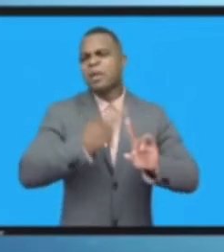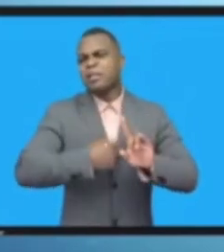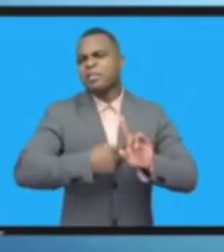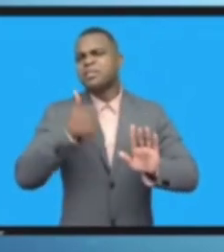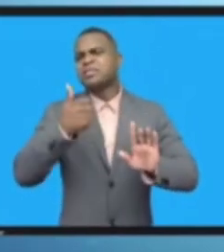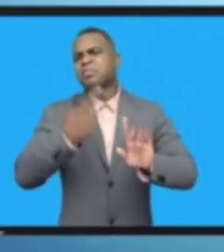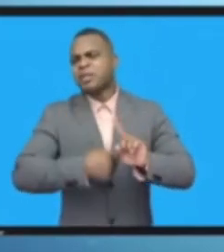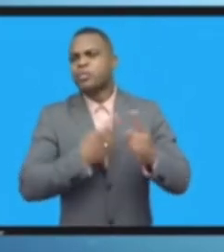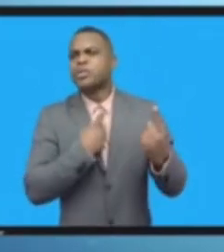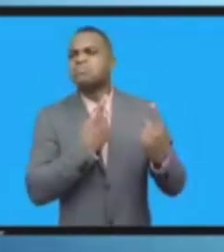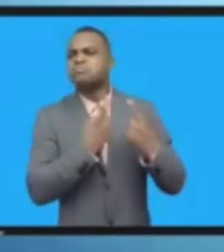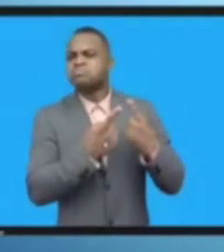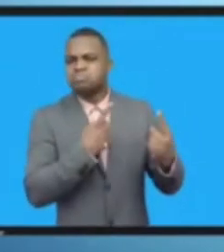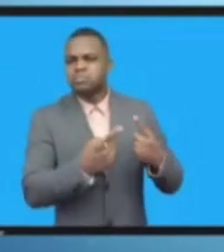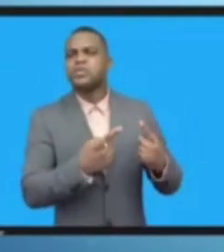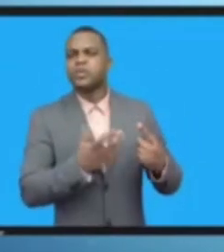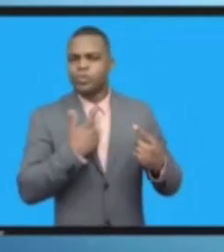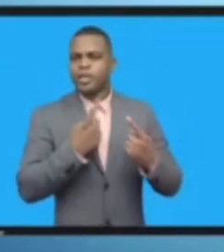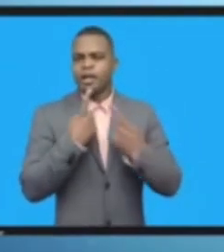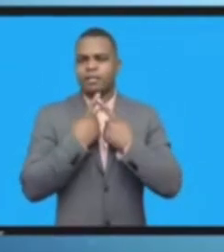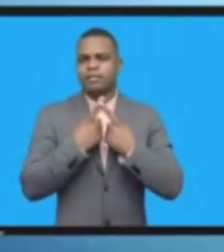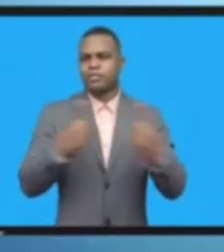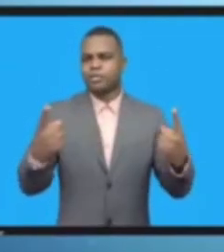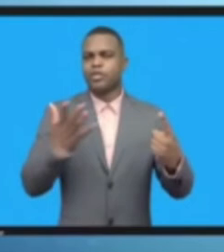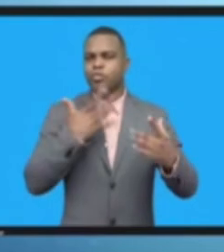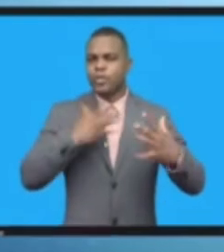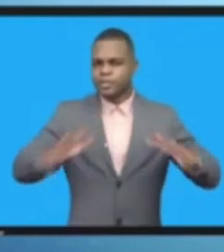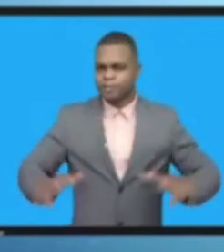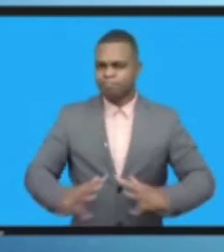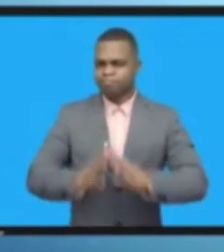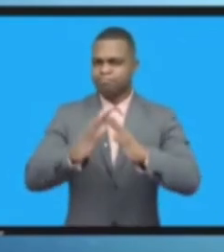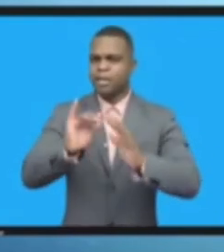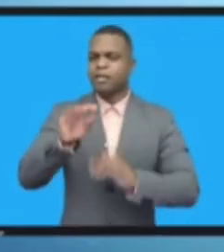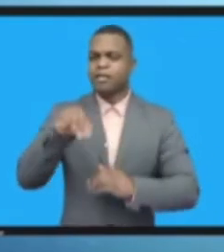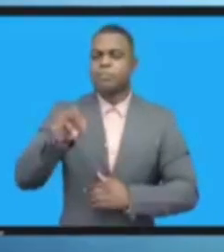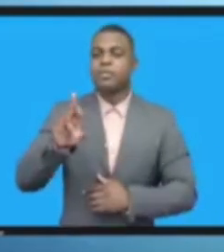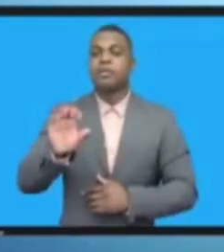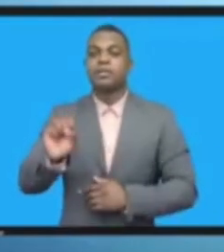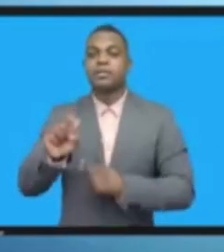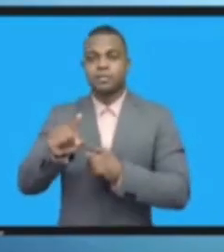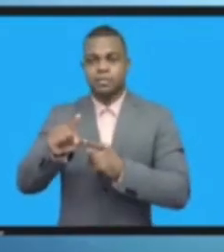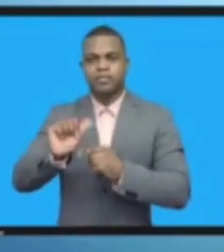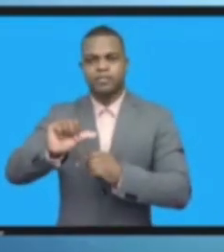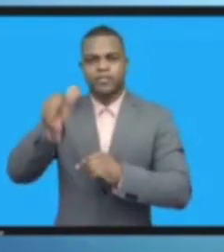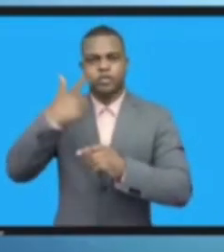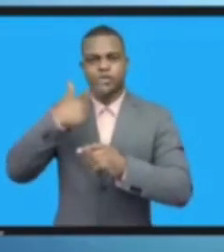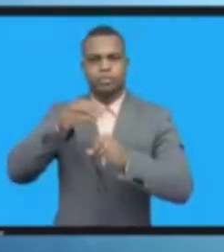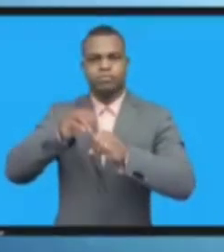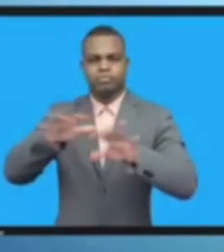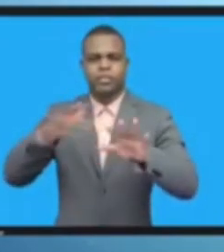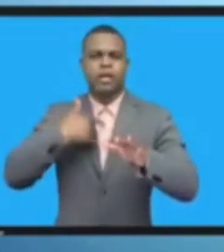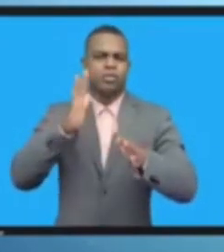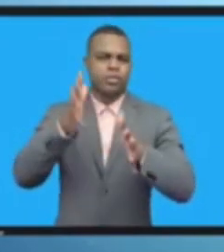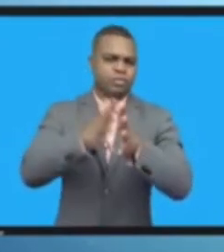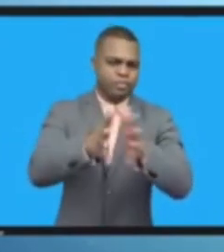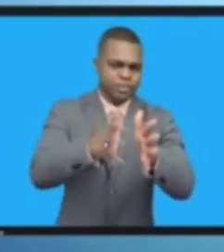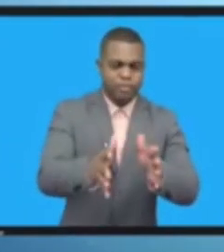وقمنا بإطلاق منصة في كينيا منذ أسبوعين وقمنا بالاستثمار